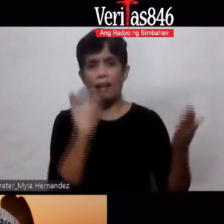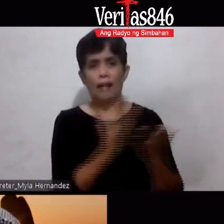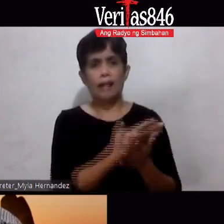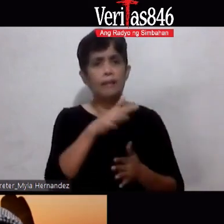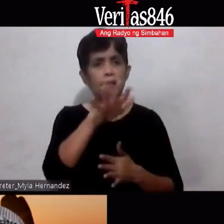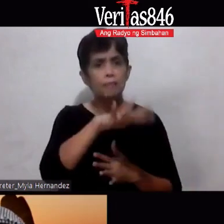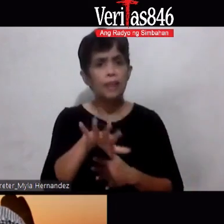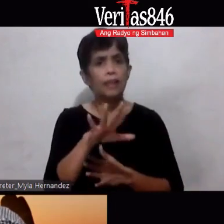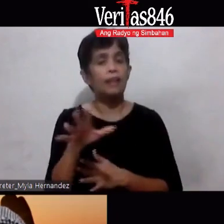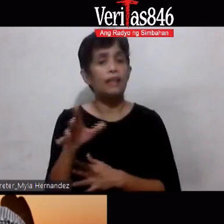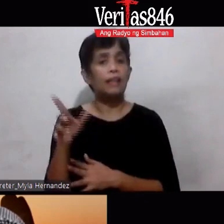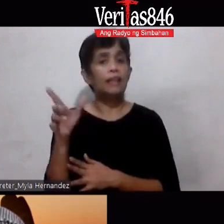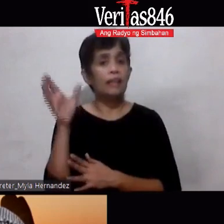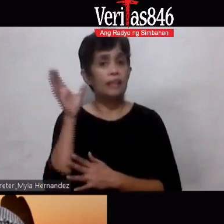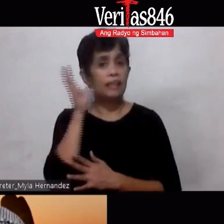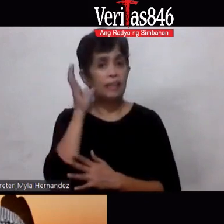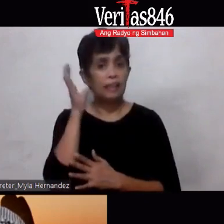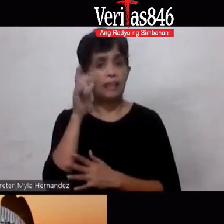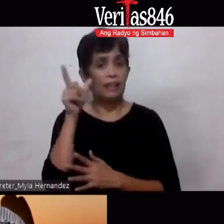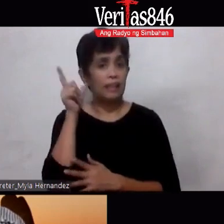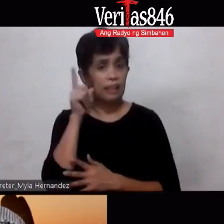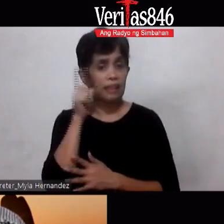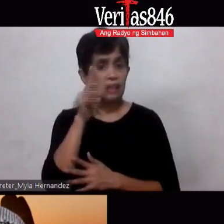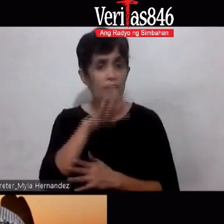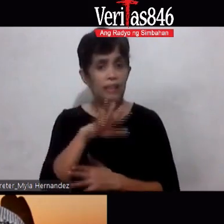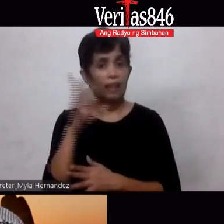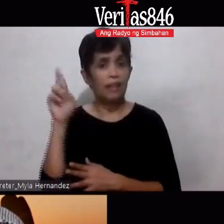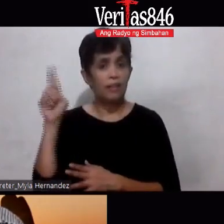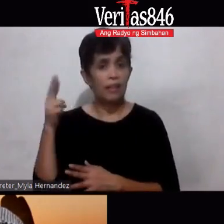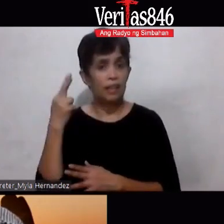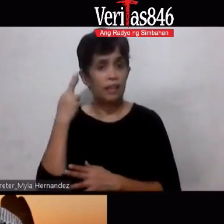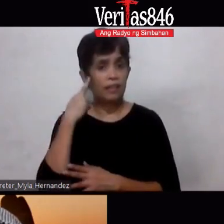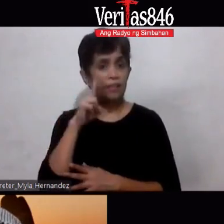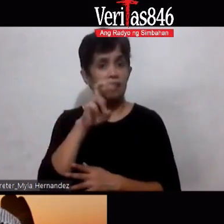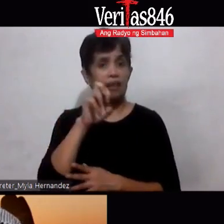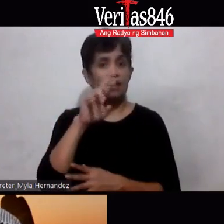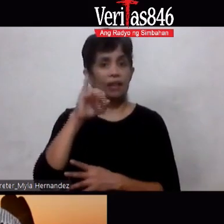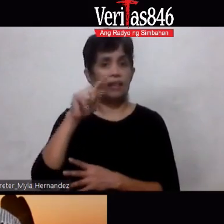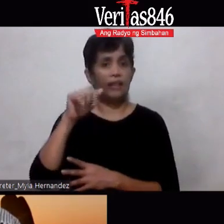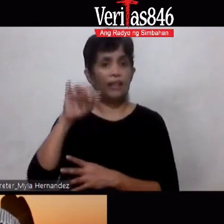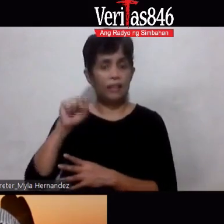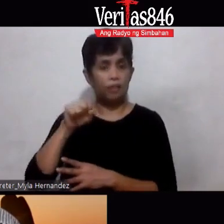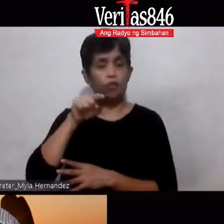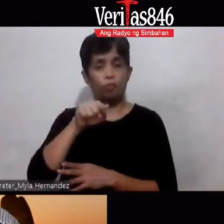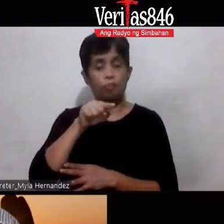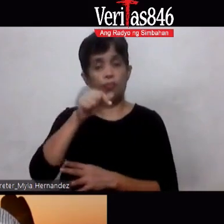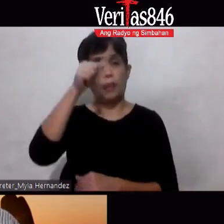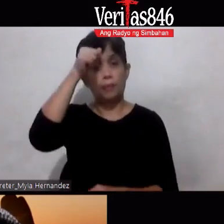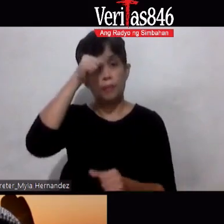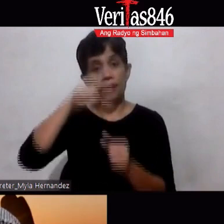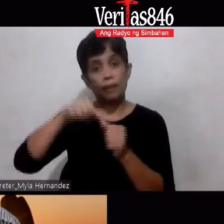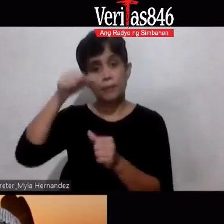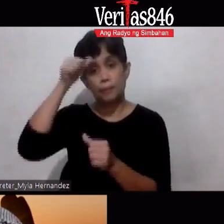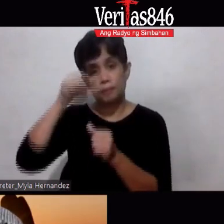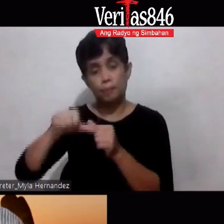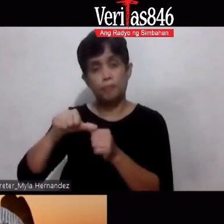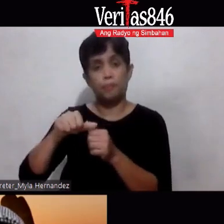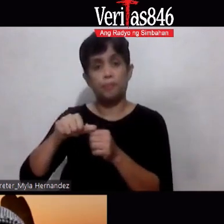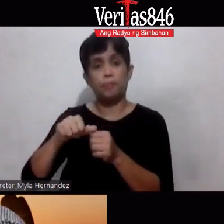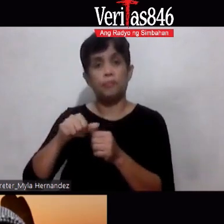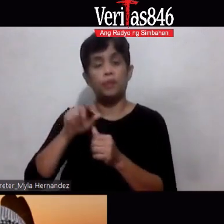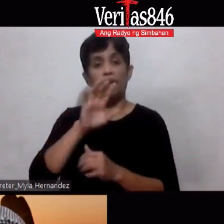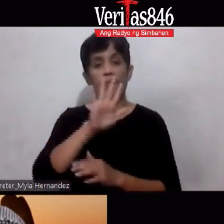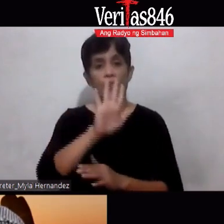Radio Veritas Hindi ko naman sinasabi Na ano tayo Pero I think Yung pagpapaalala natin At 5am